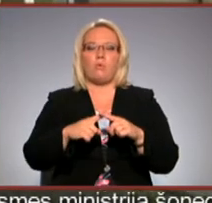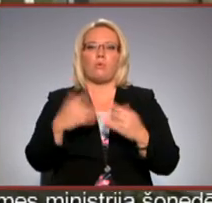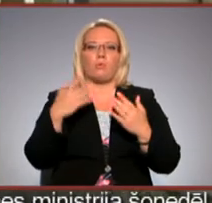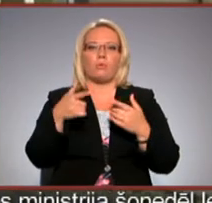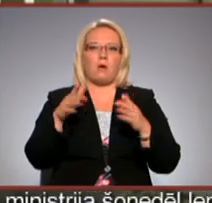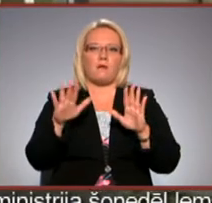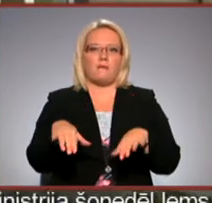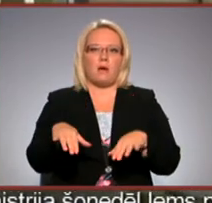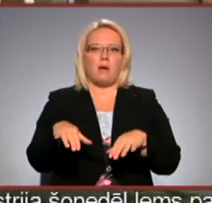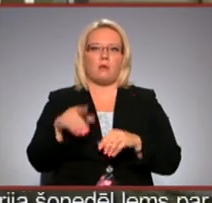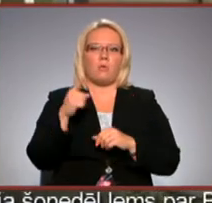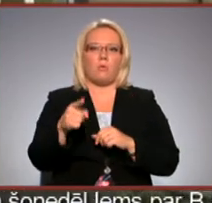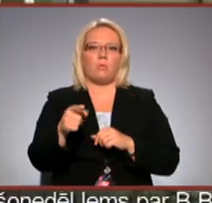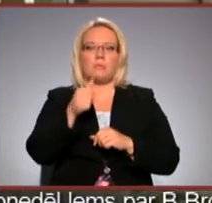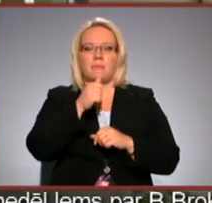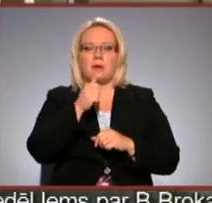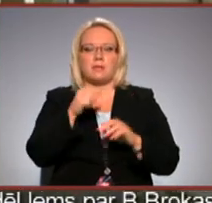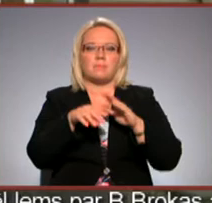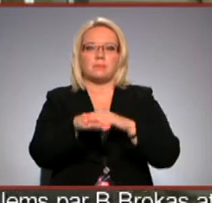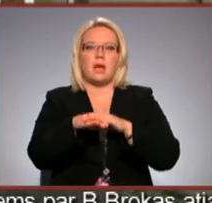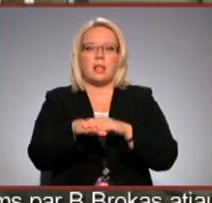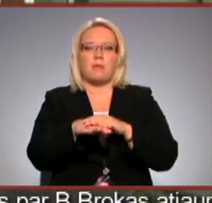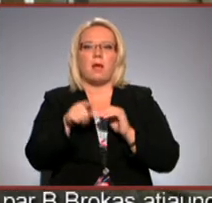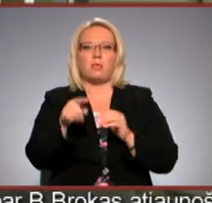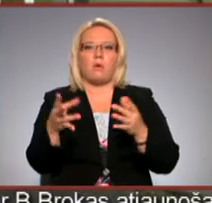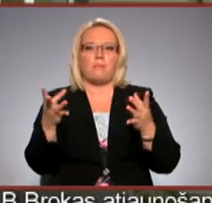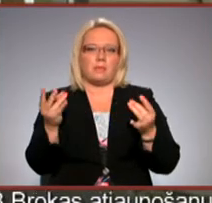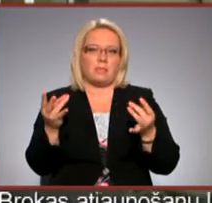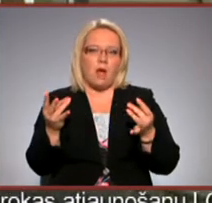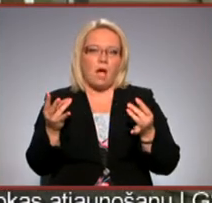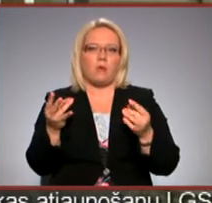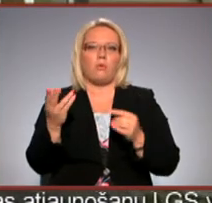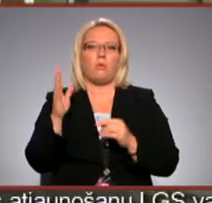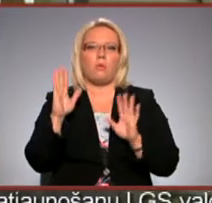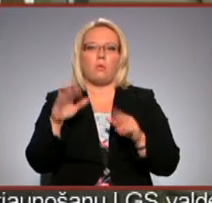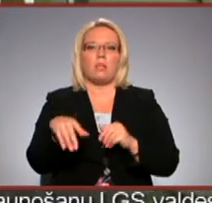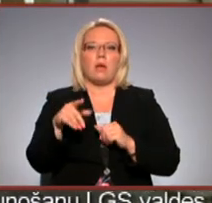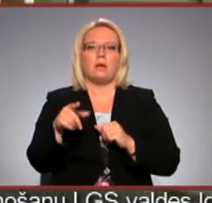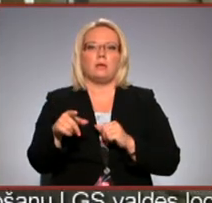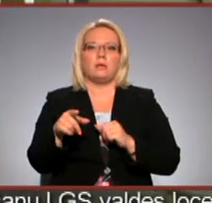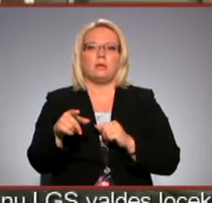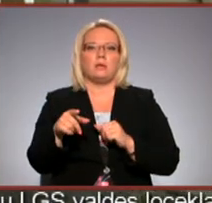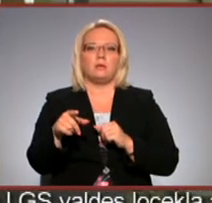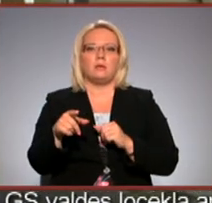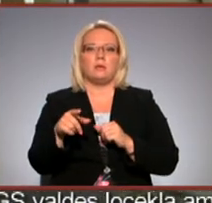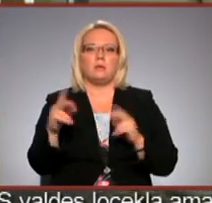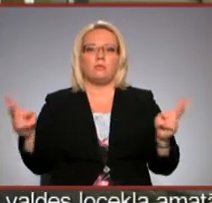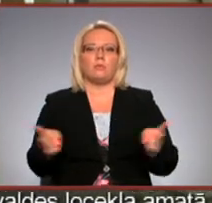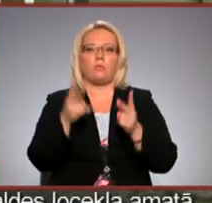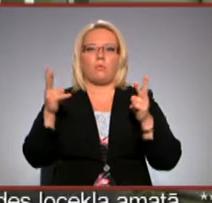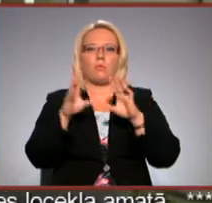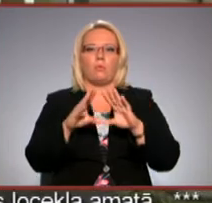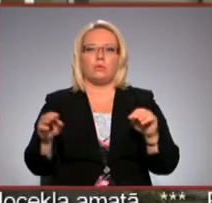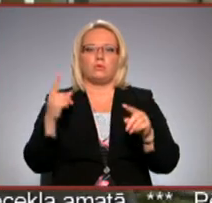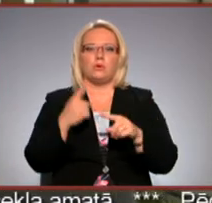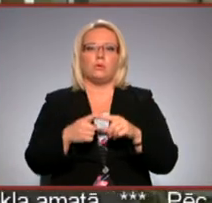var. Un mēģinām saglabāt viņu tādu kā mitrāku, lai neiet uz meža pusu uguns. Arī